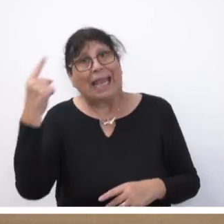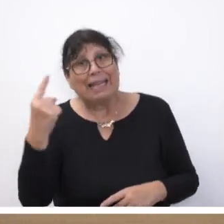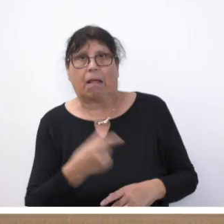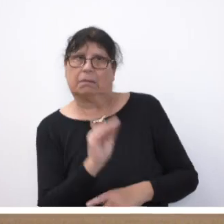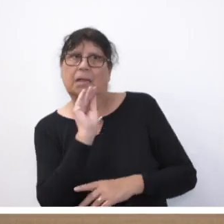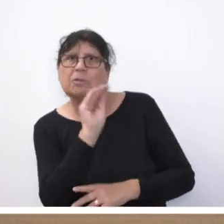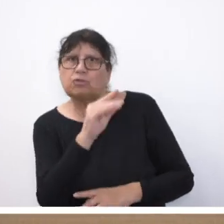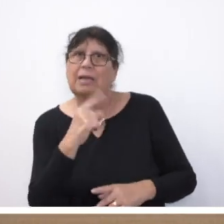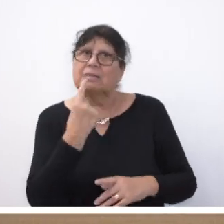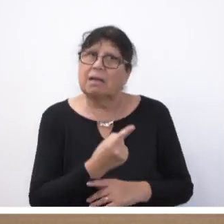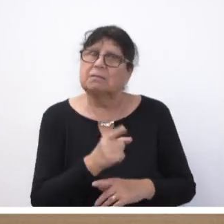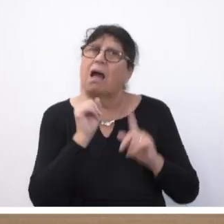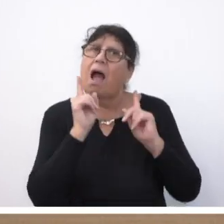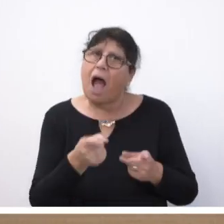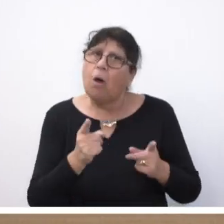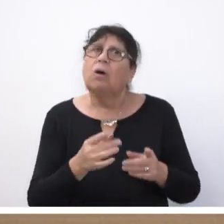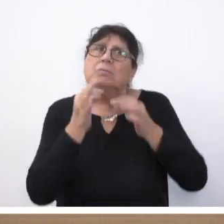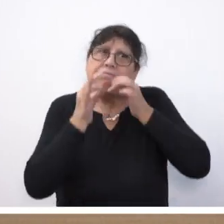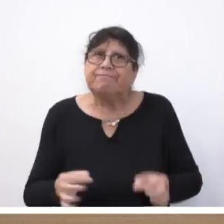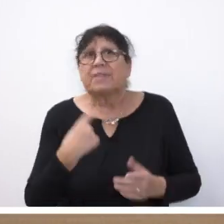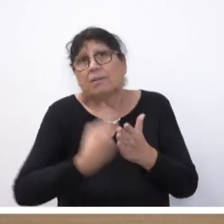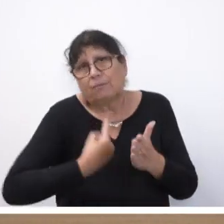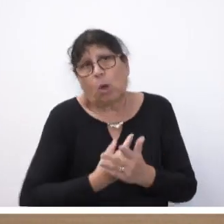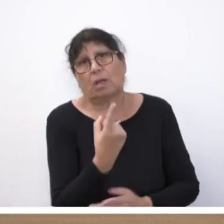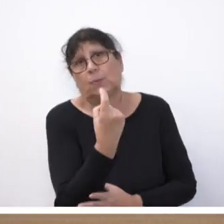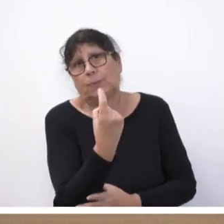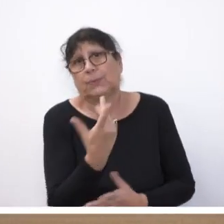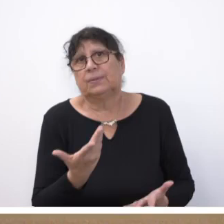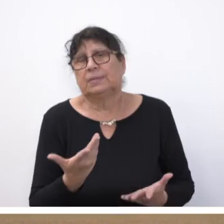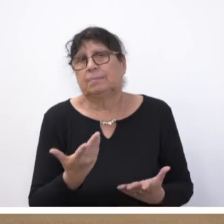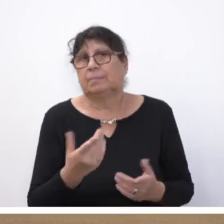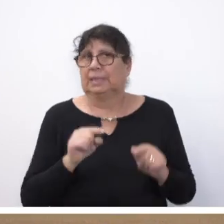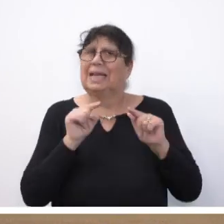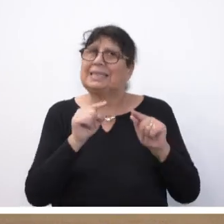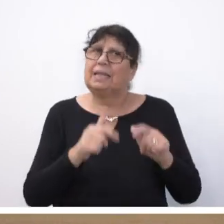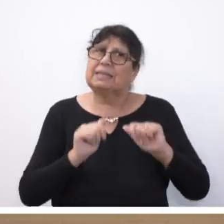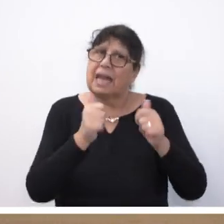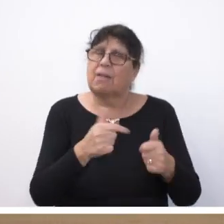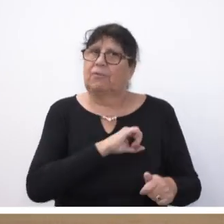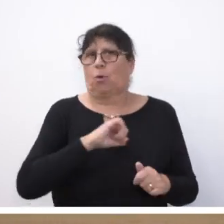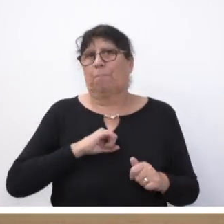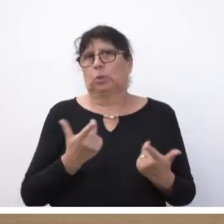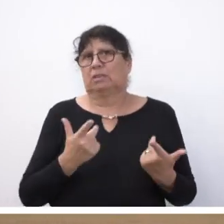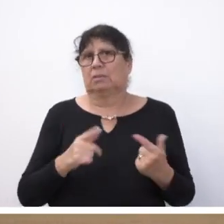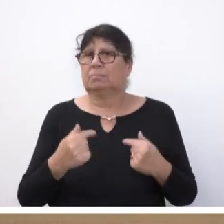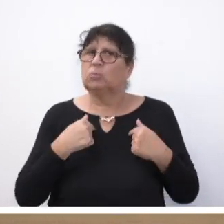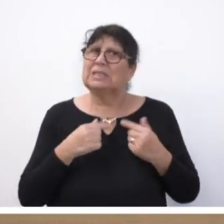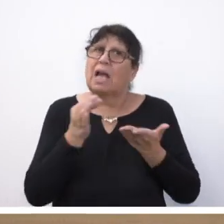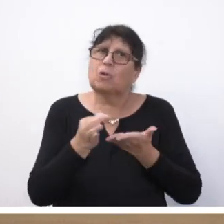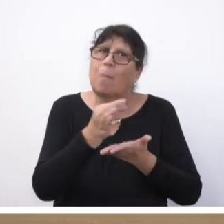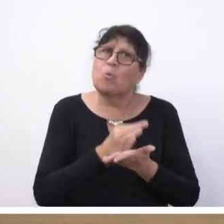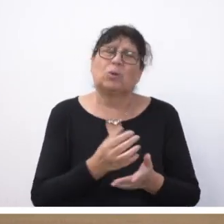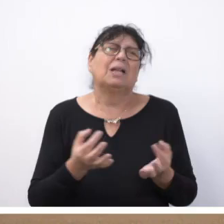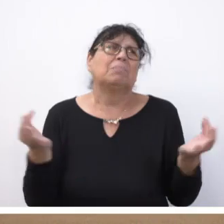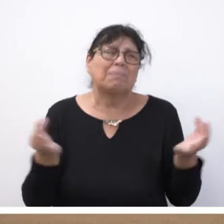Kolleginnen und Kollegen, und sie auch ganz konkret einzufordern. Es sind genau diese Hilfen vom Bund, die auch unsere Kommunen so dringend